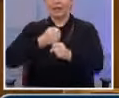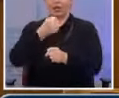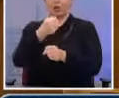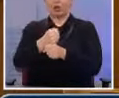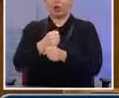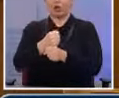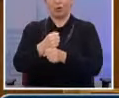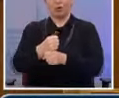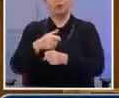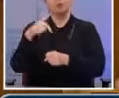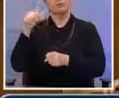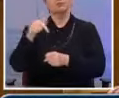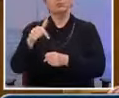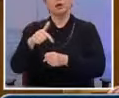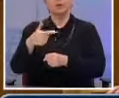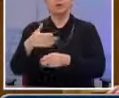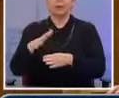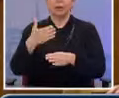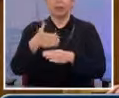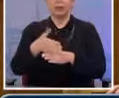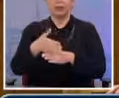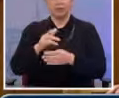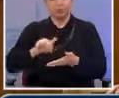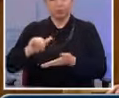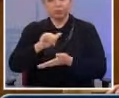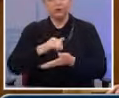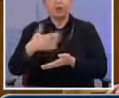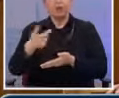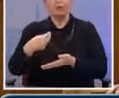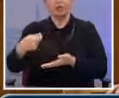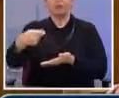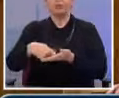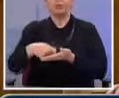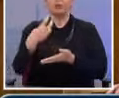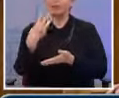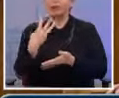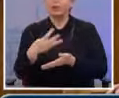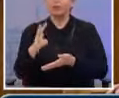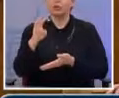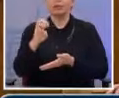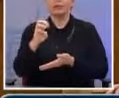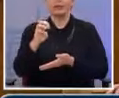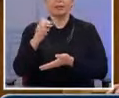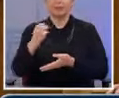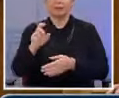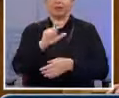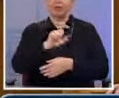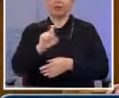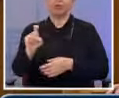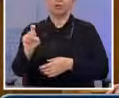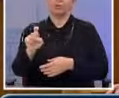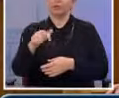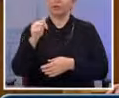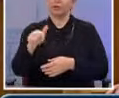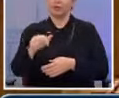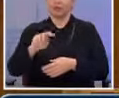συγκεκριμένης επένδυσης ανέρχονται σε 330 εκατομμύρια και αυτά σε σύνολο αναμενόμενων επενδύσεων